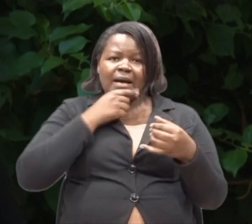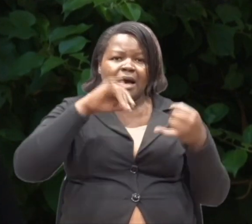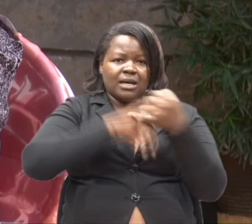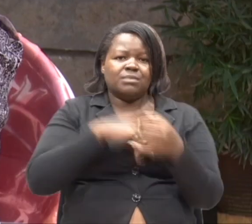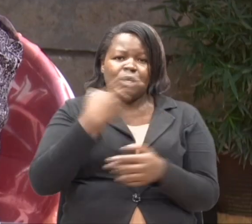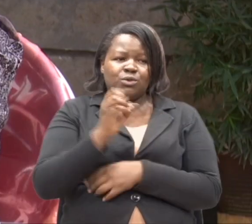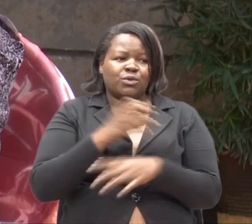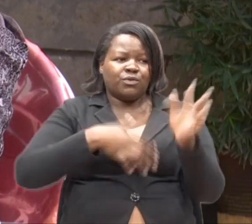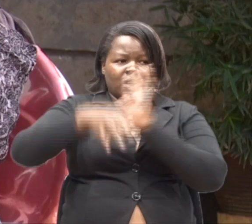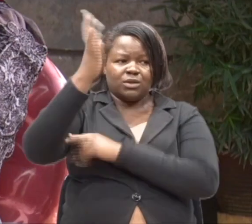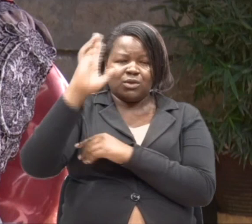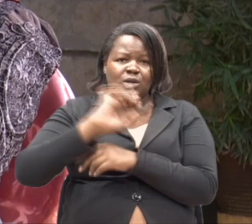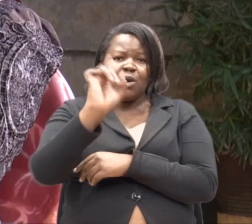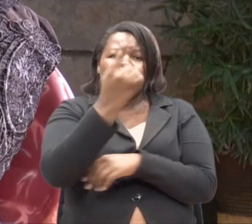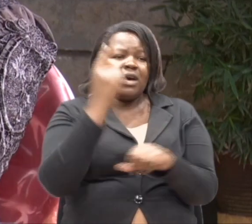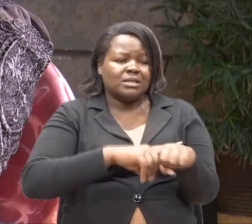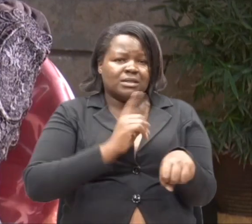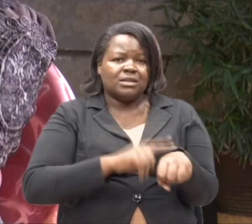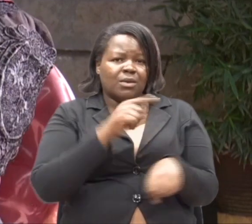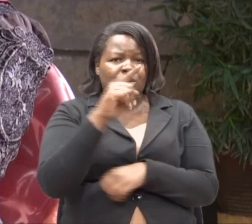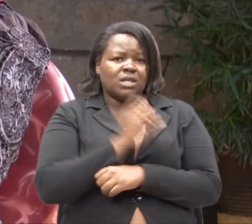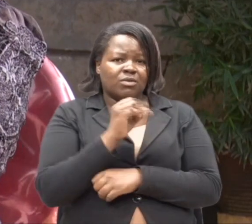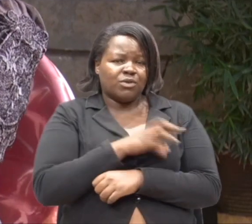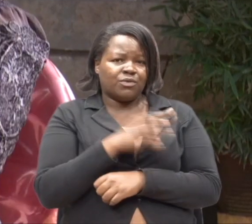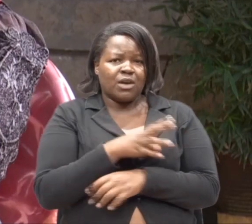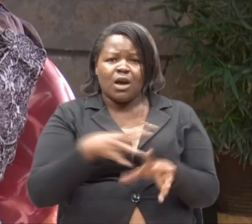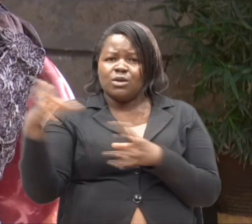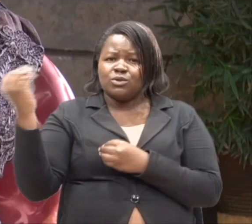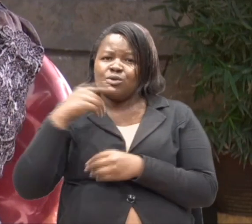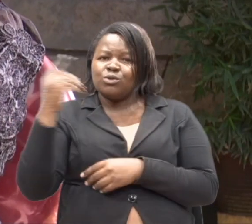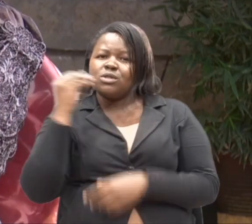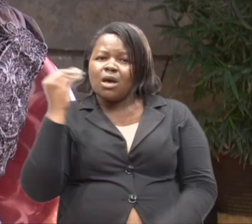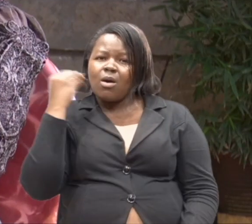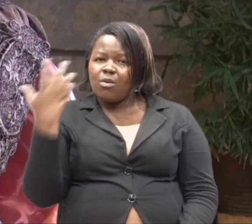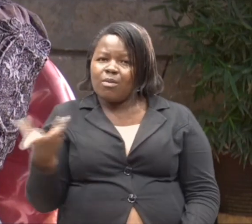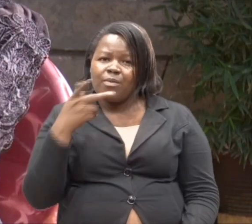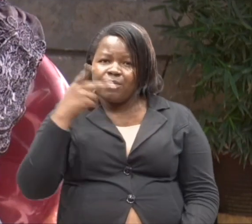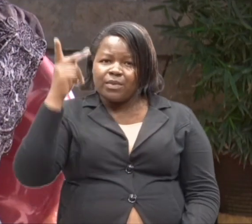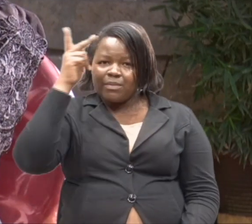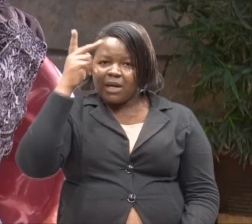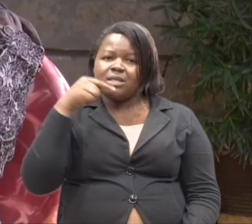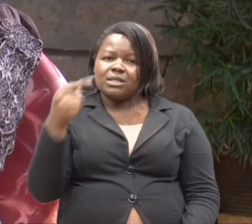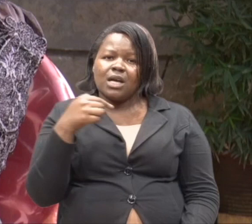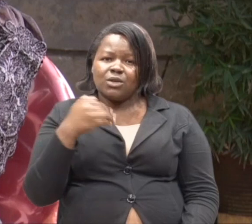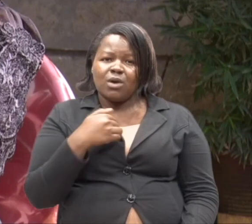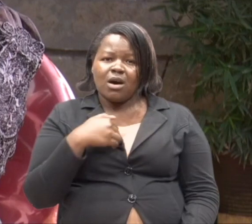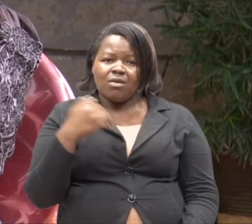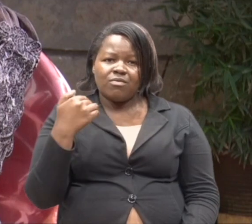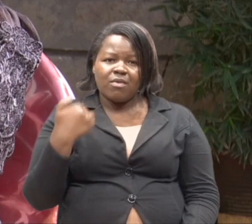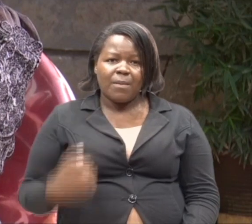akiwa anawogopa mungu. Na mara kwanza, uliofia kuenda kusema nyumbani. Wazazi ni mepata mtu?